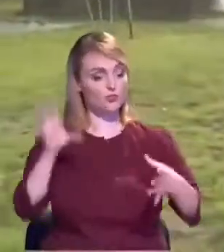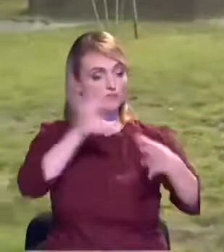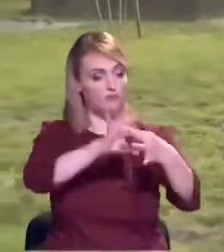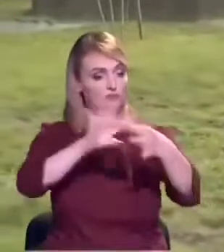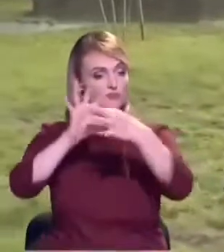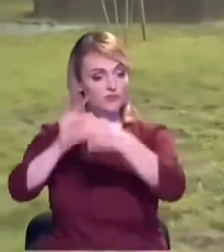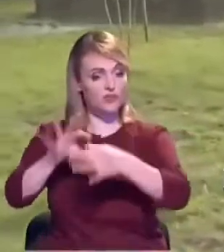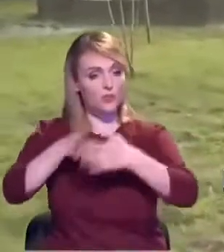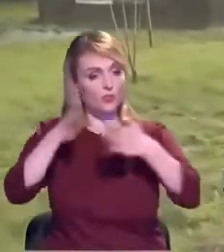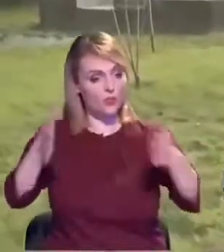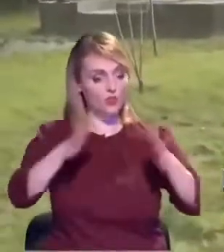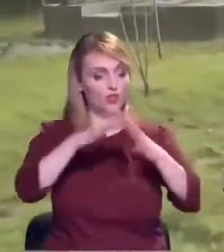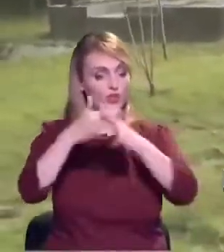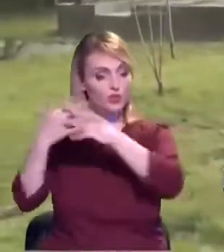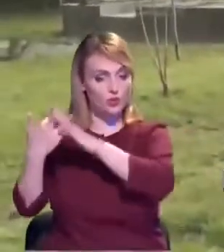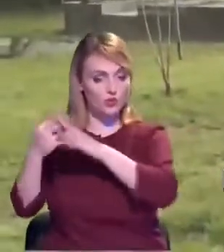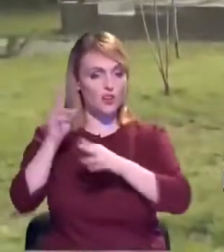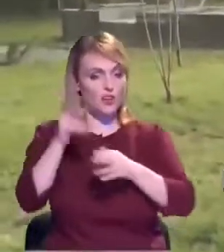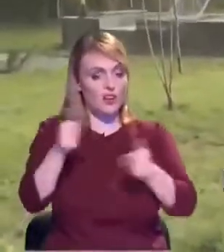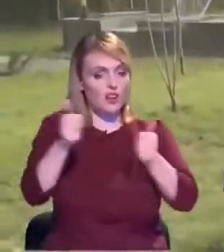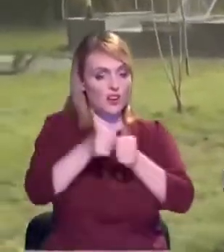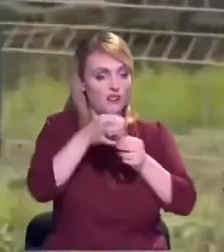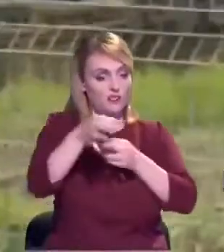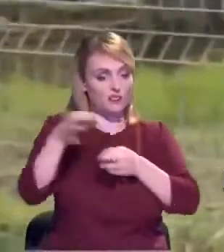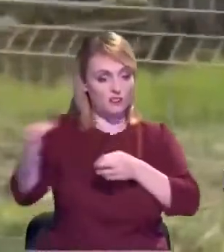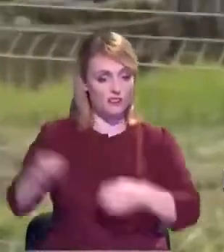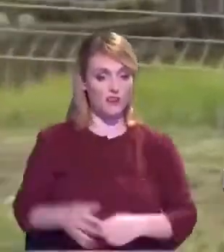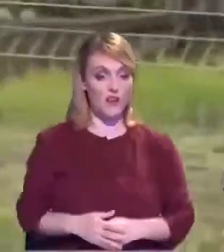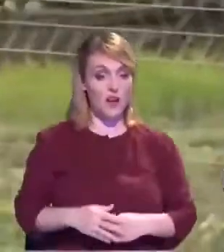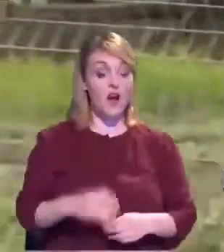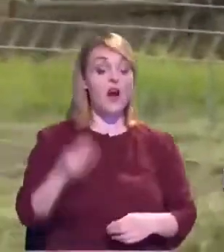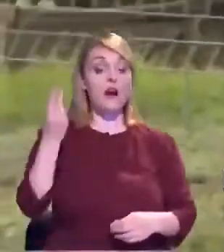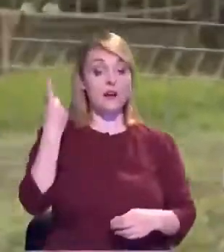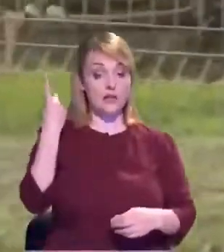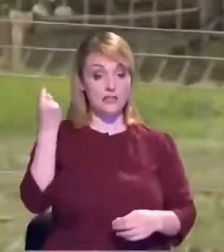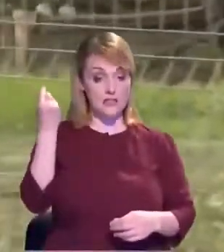În ceva din amareția 22 lei.